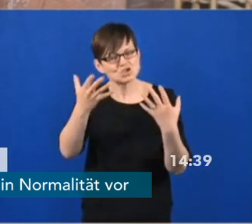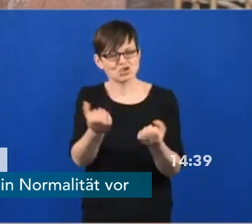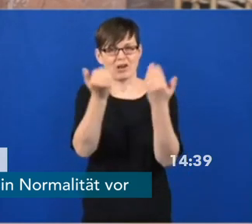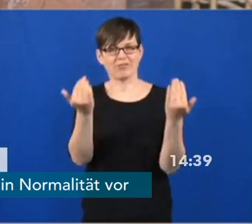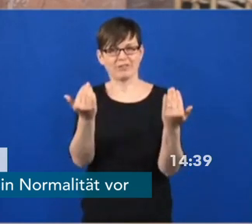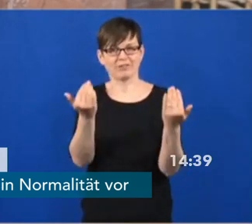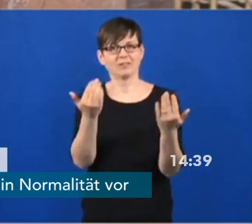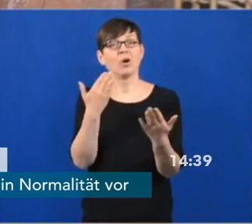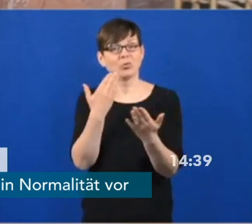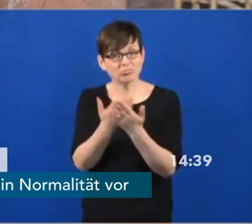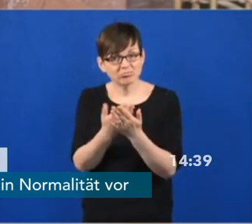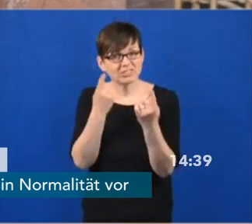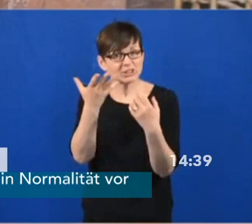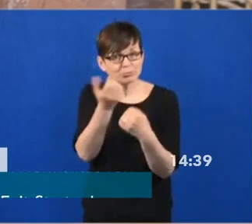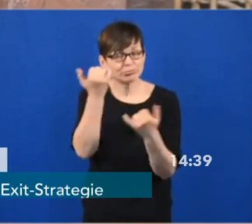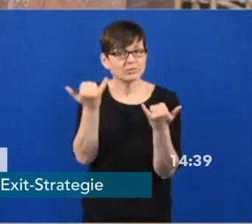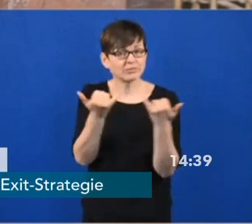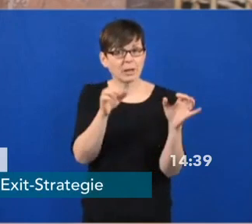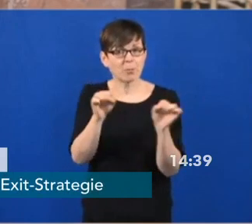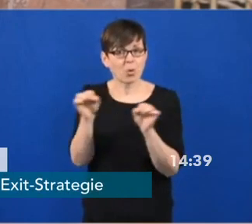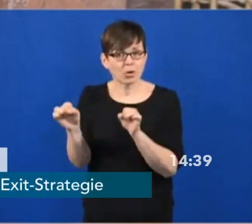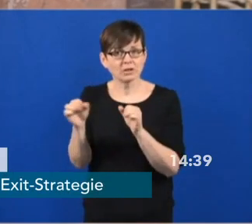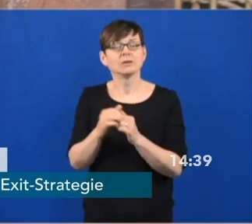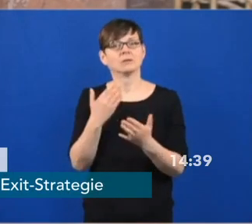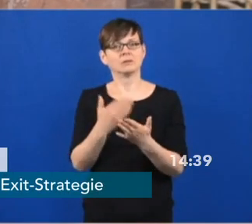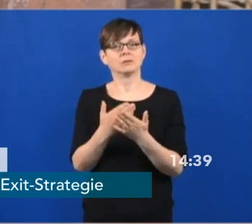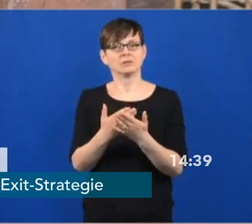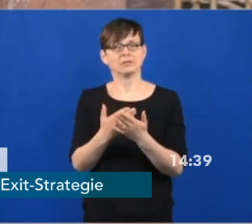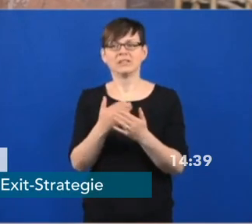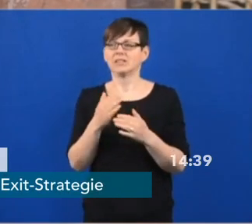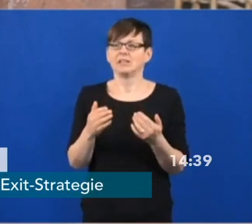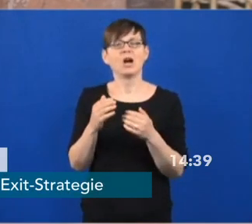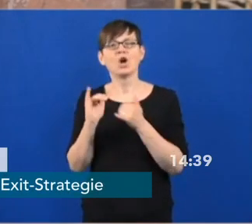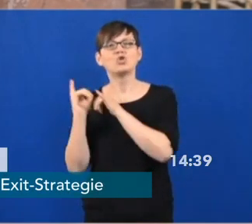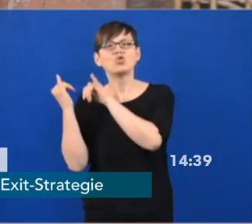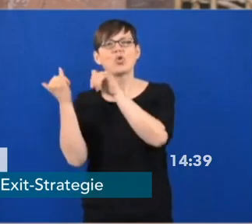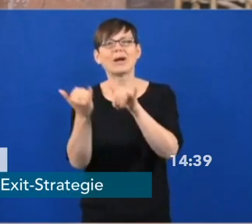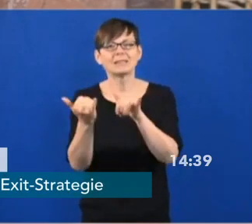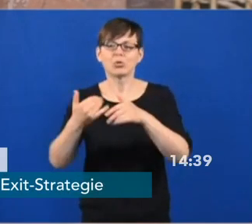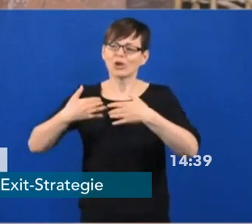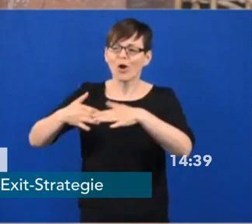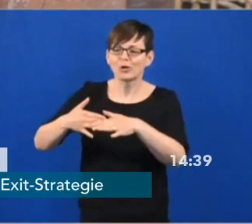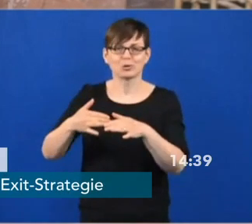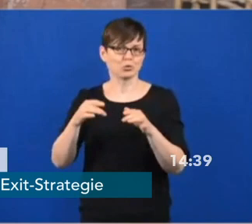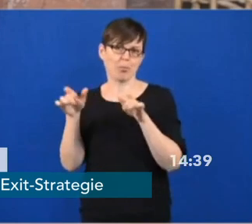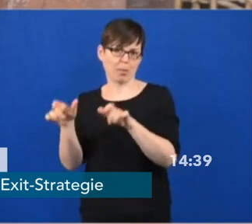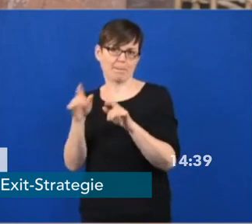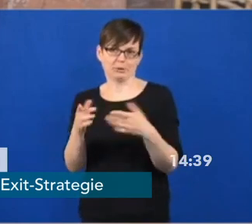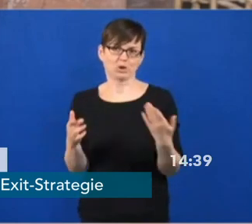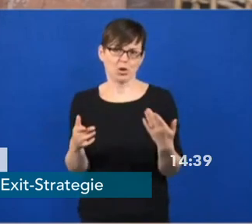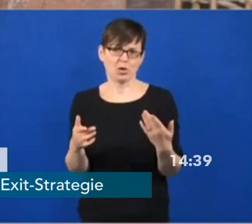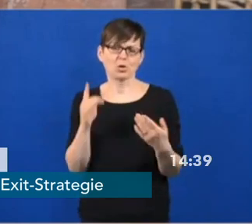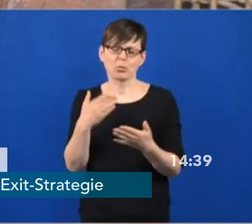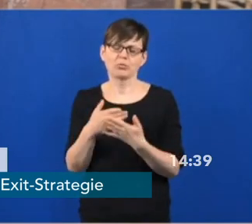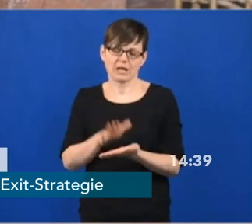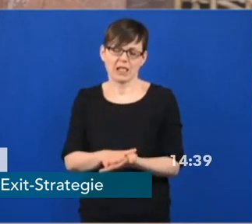Und die bestehen eben darin, dass es zu keinen überregionalen touristischen Ausflügen kommt. Und davon sind insbesondere eben die